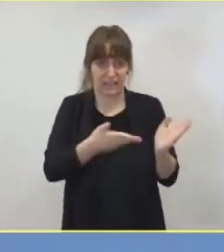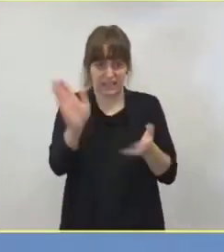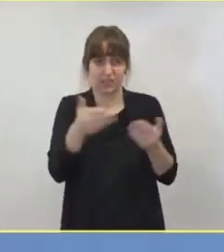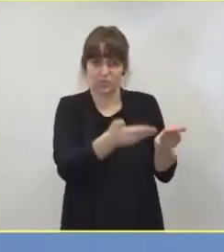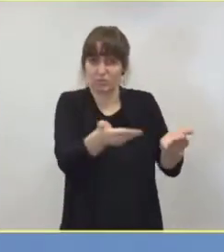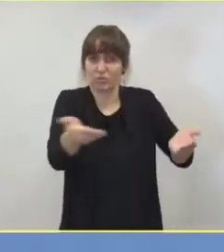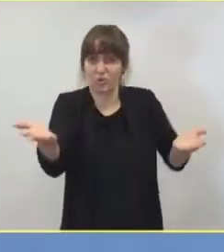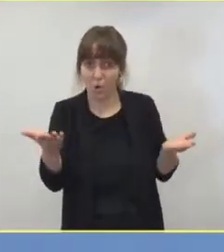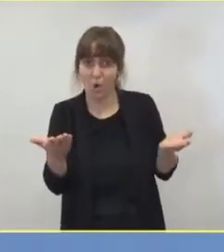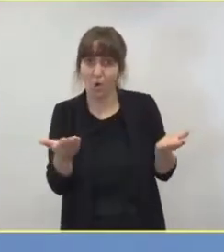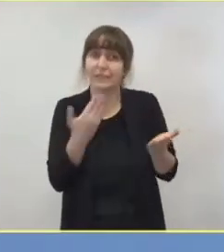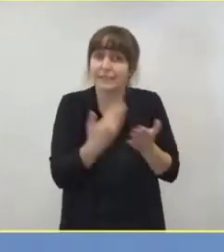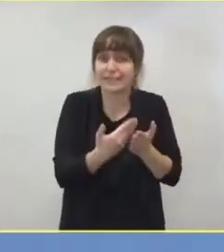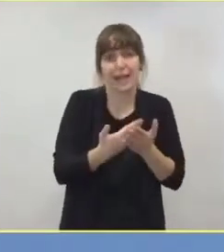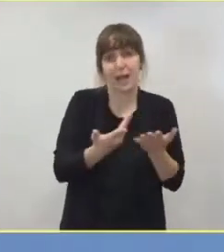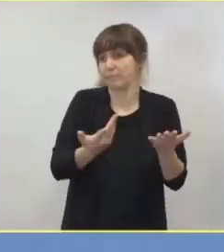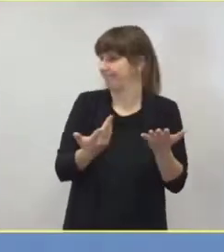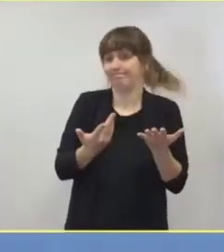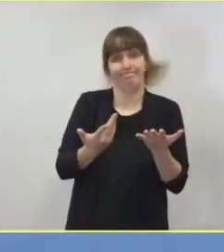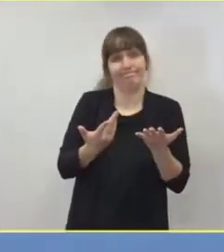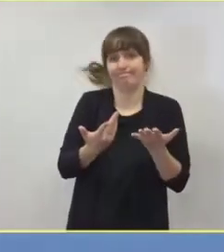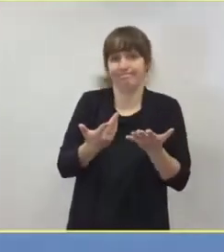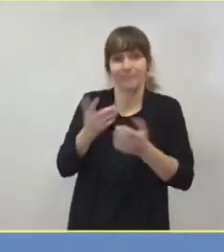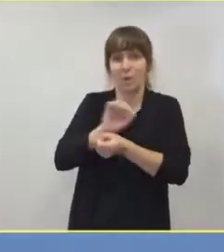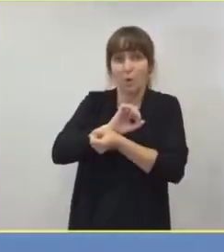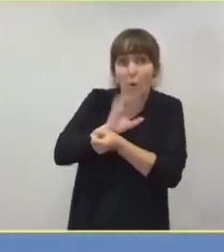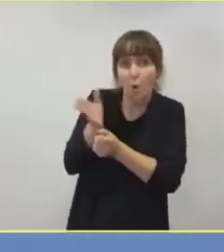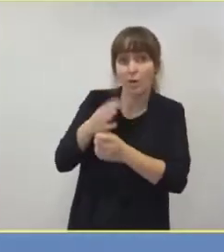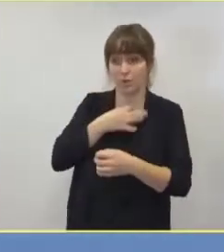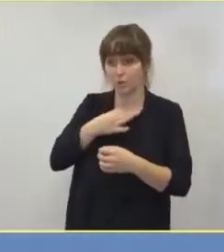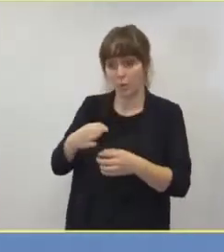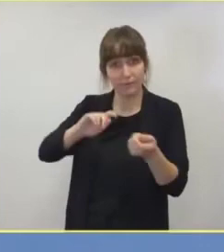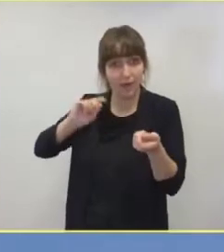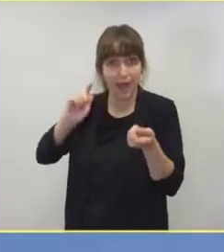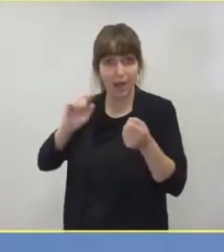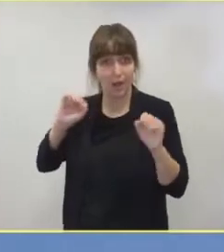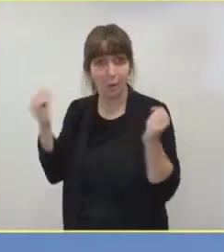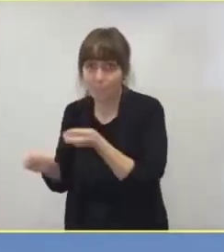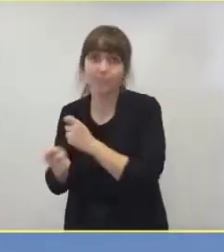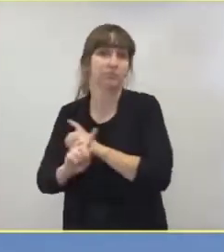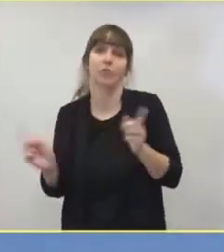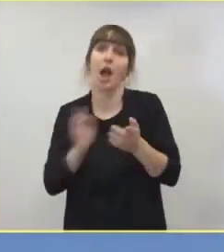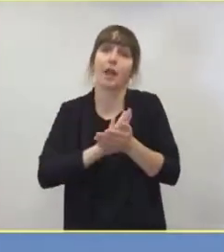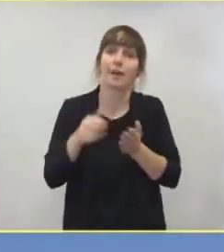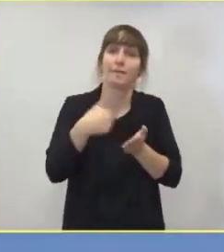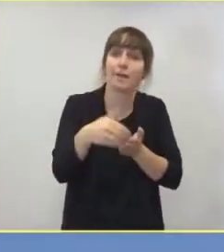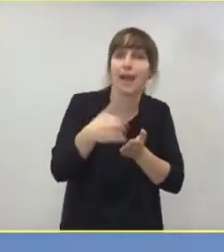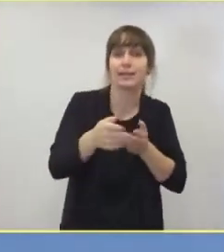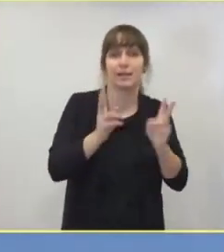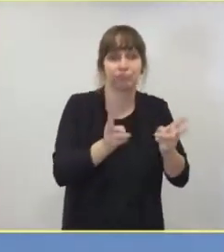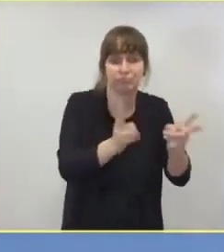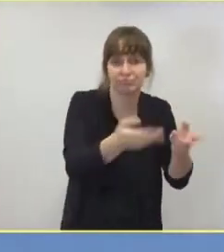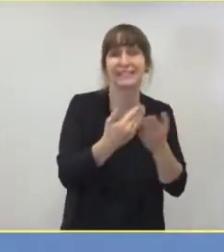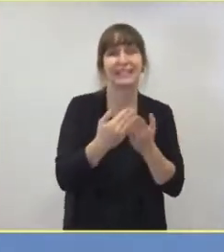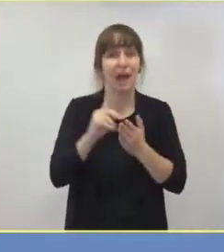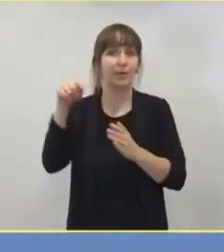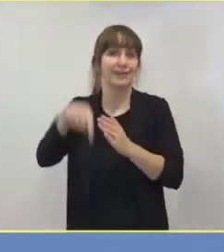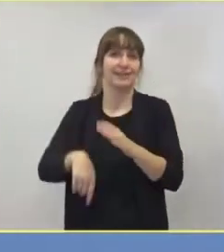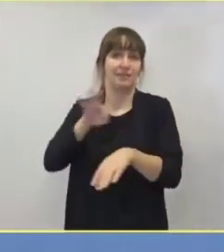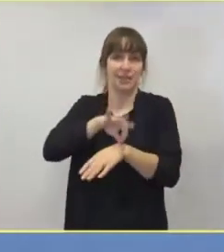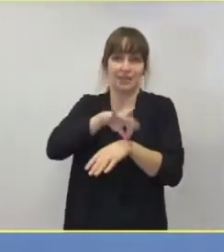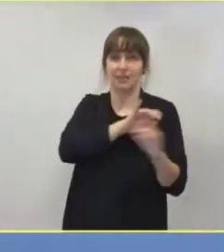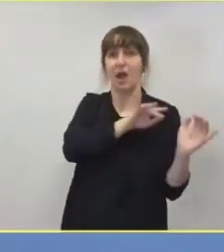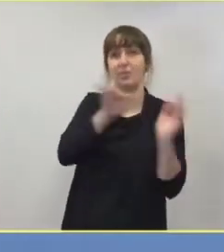das Routineprogramm vollumfänglich weiter fortgeführt. Das hat auch Auswirkungen auf die Intensivmedizin und steigert den Druck in diesem Bereich derzeit